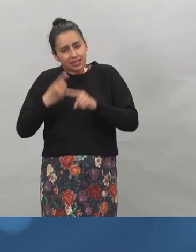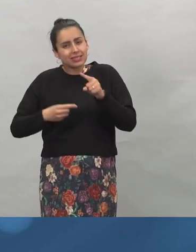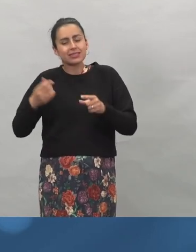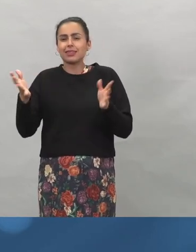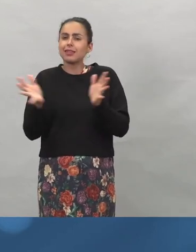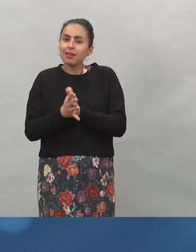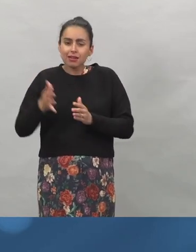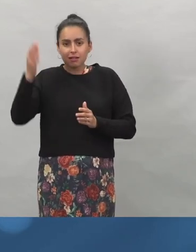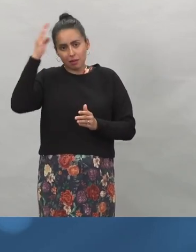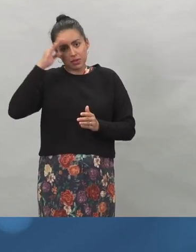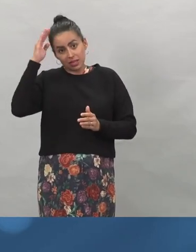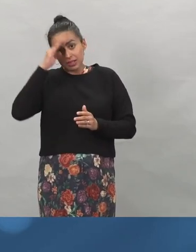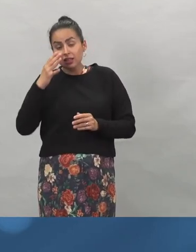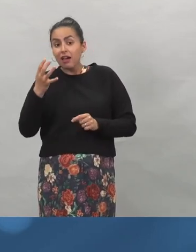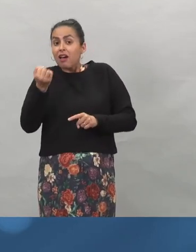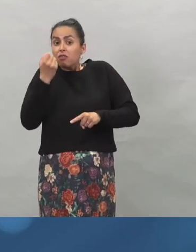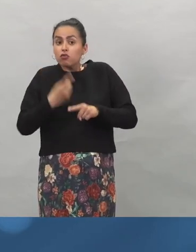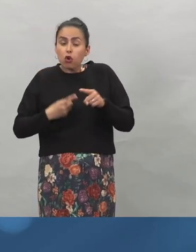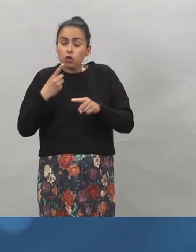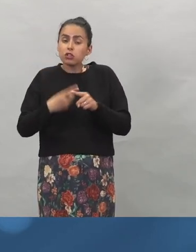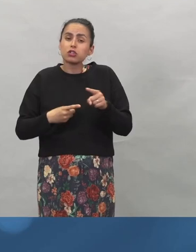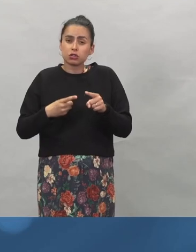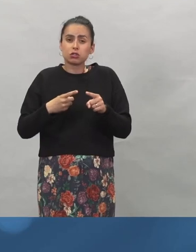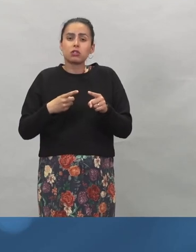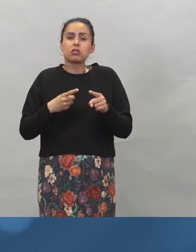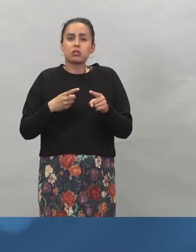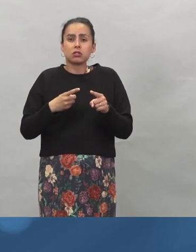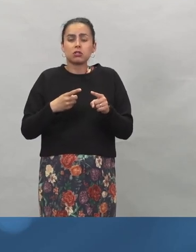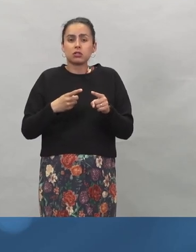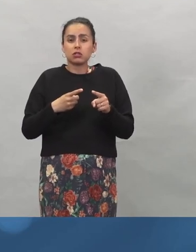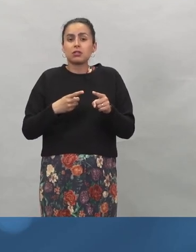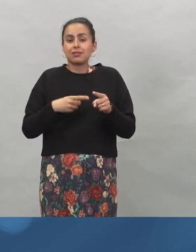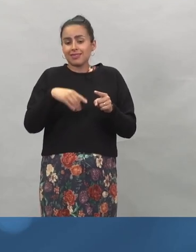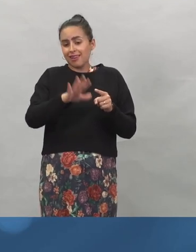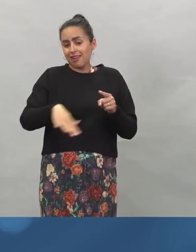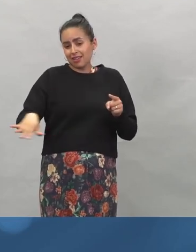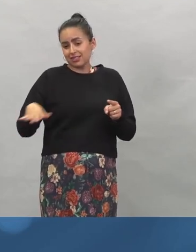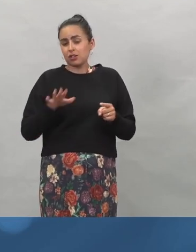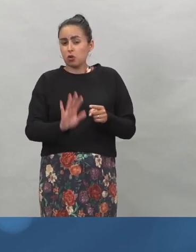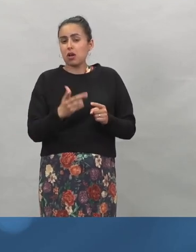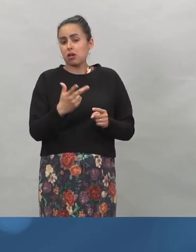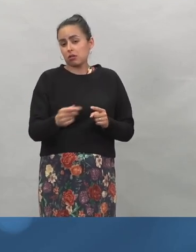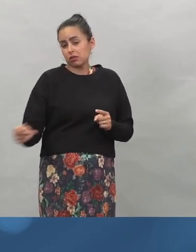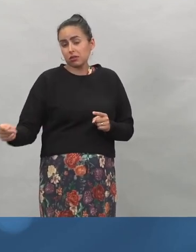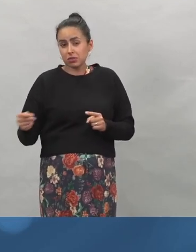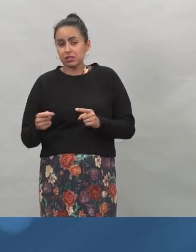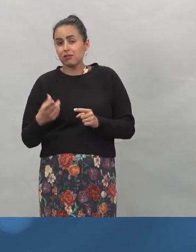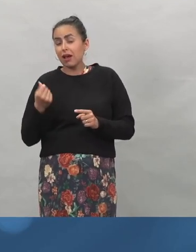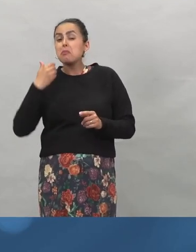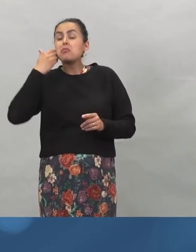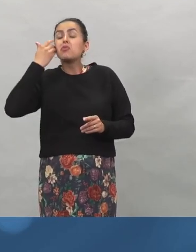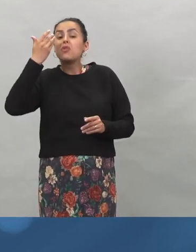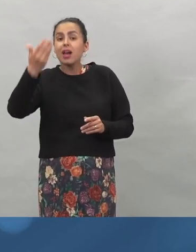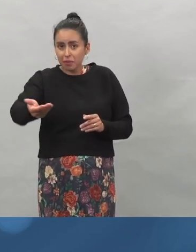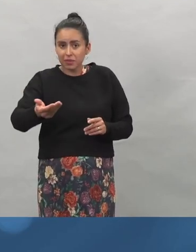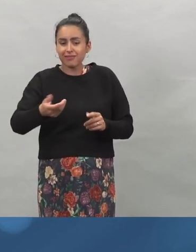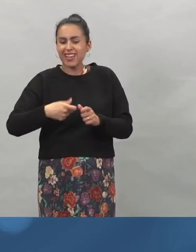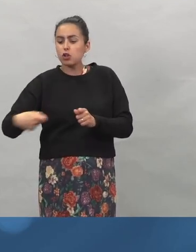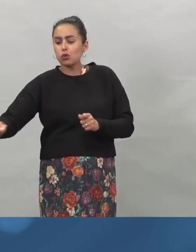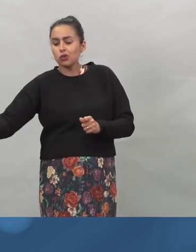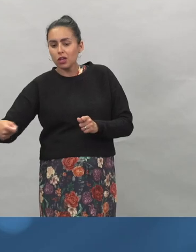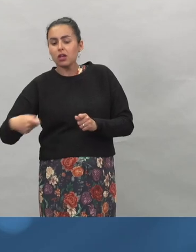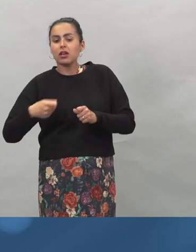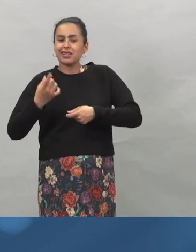voisiko he viivästyttää lasten rokottamisen alkamista, ja pikemmin, että niitä